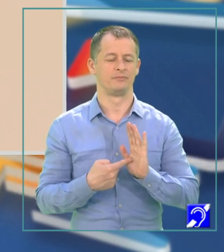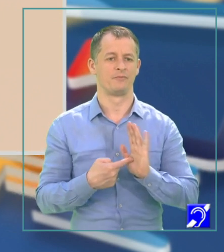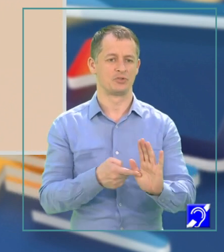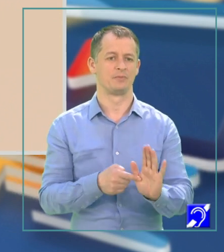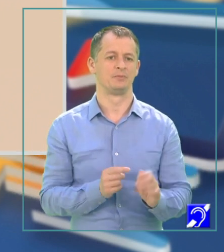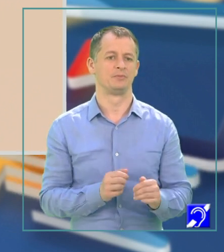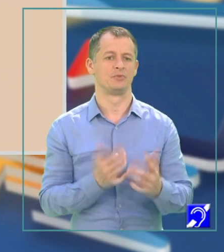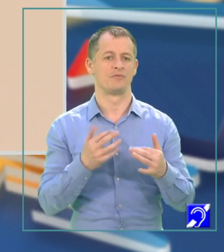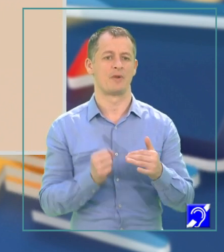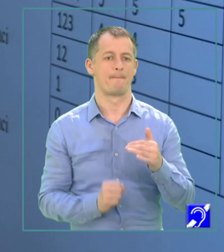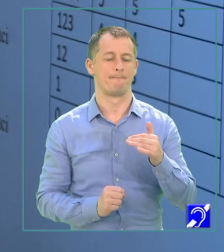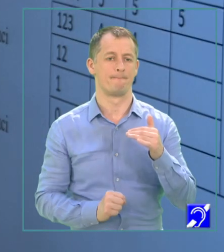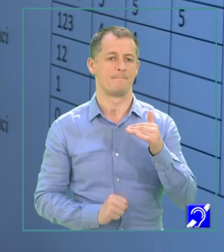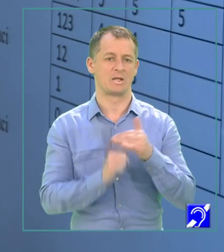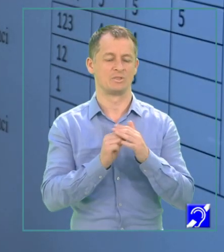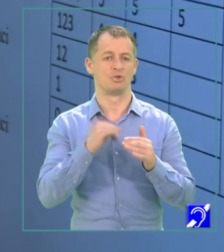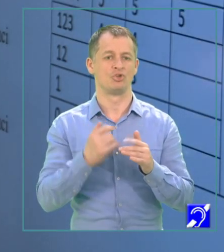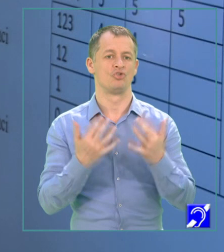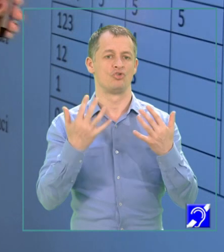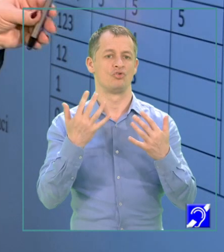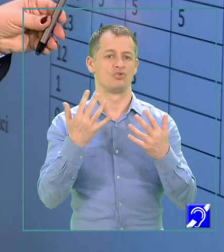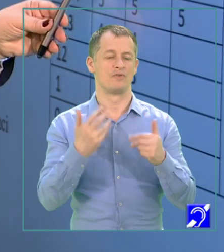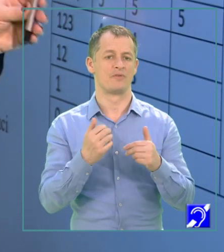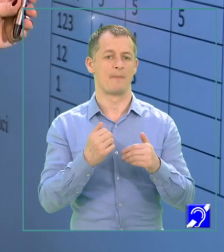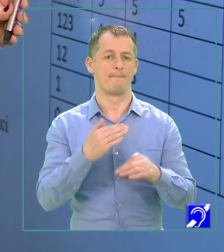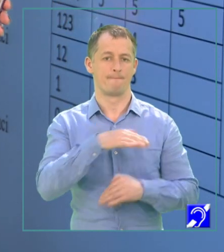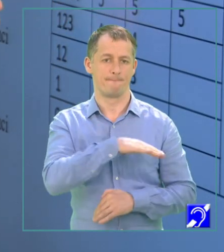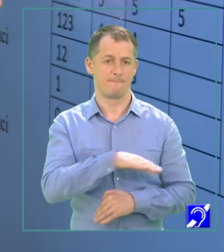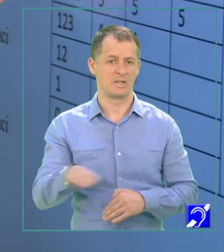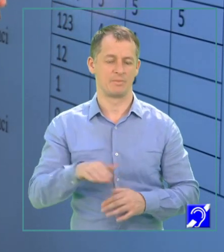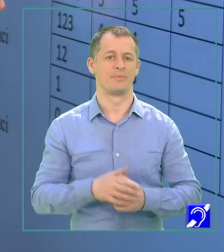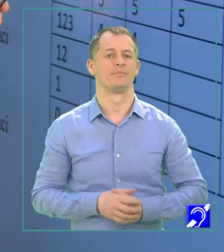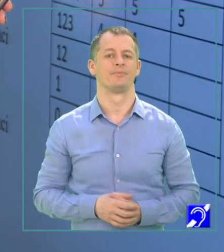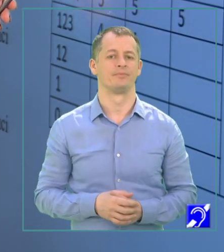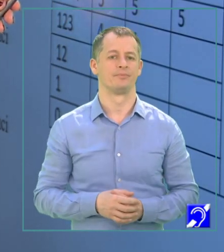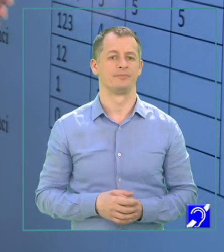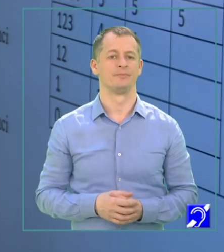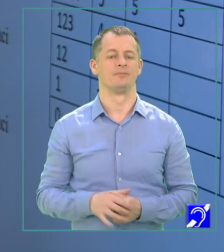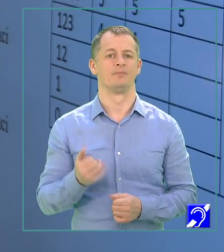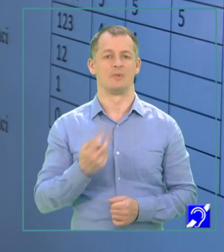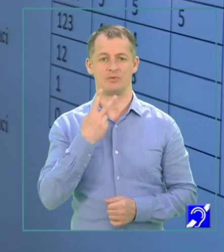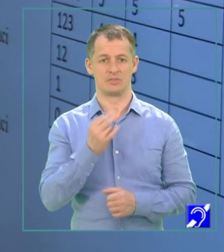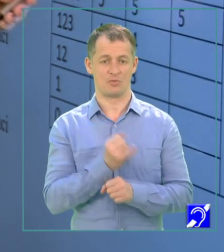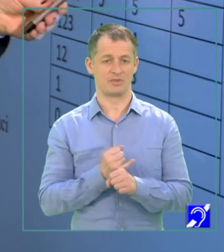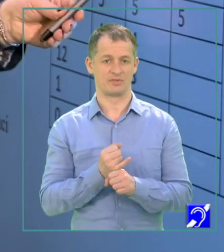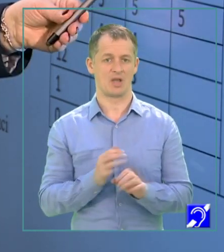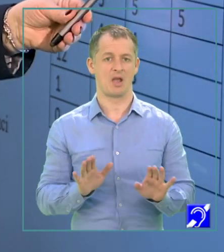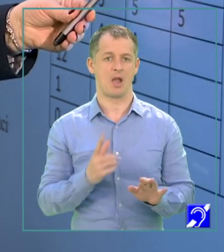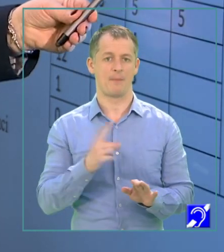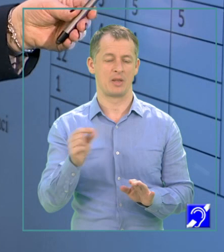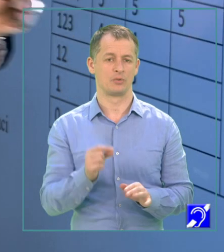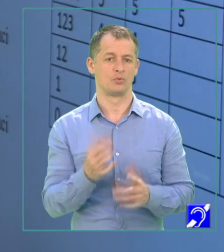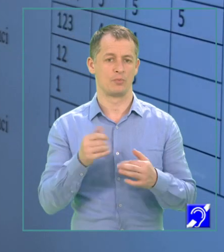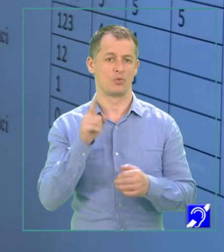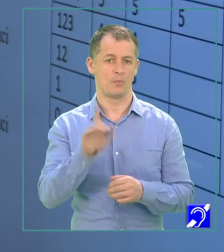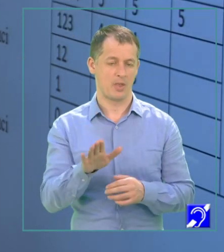cifra maximă. Aceasta este execuția algoritmului. Observați că am pornit cu numărul meu, am pornit cu